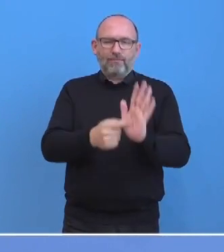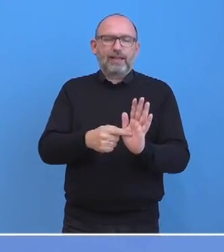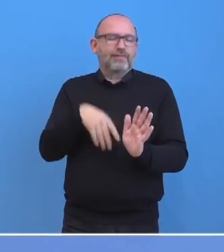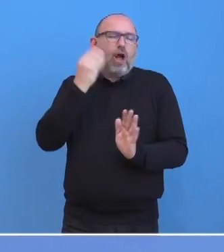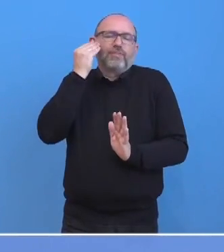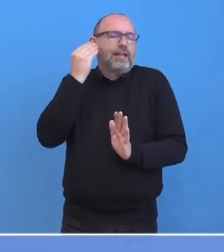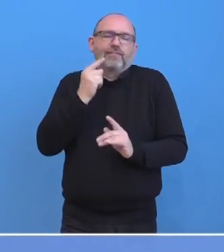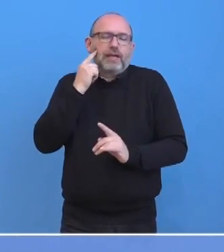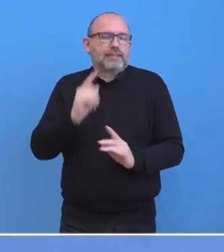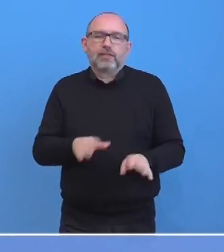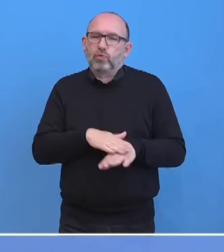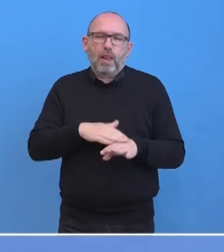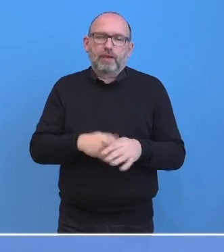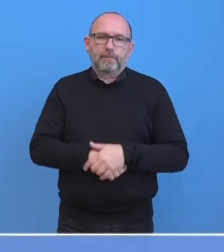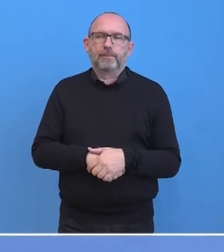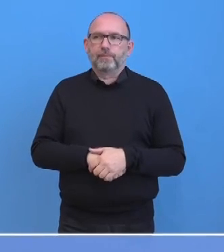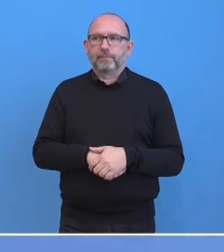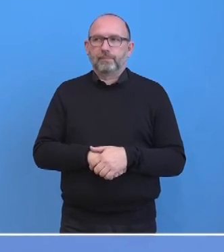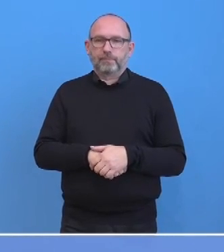auswendig rezitieren. Ja,